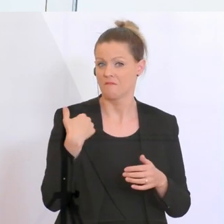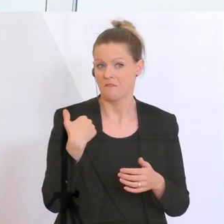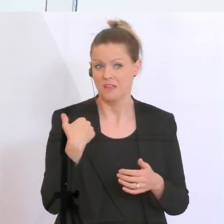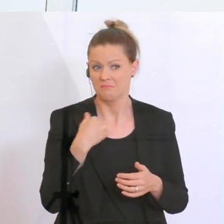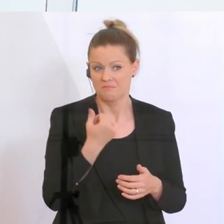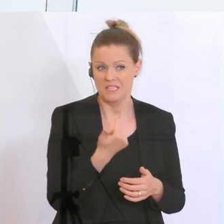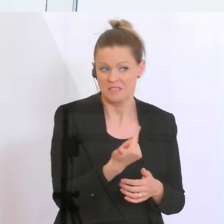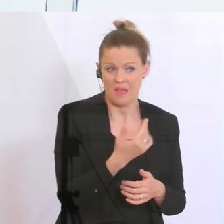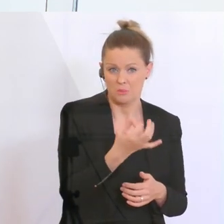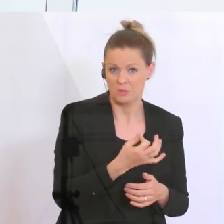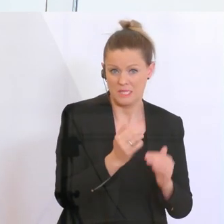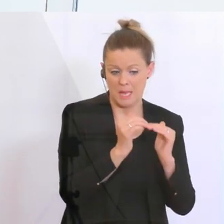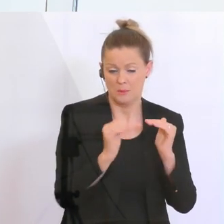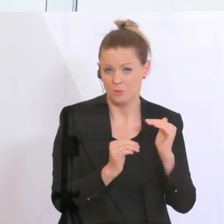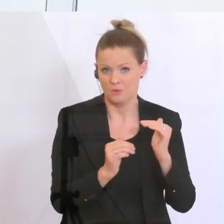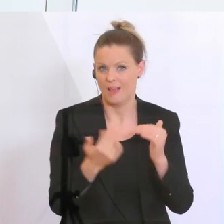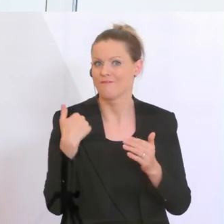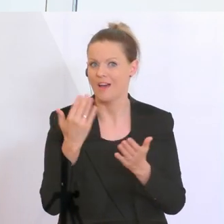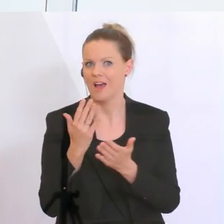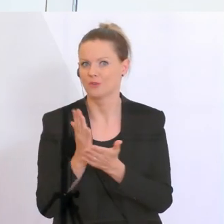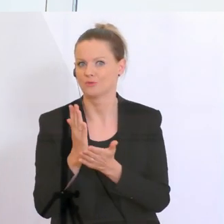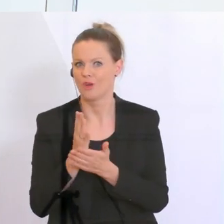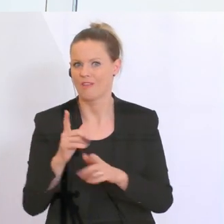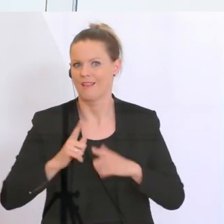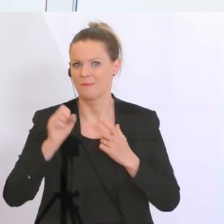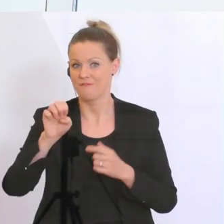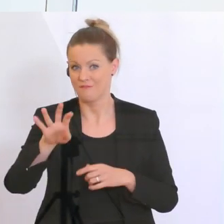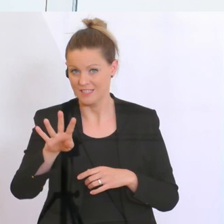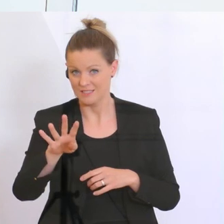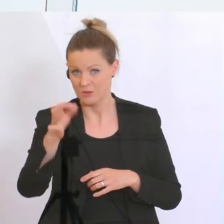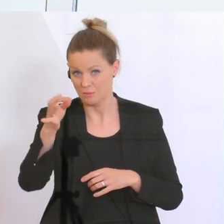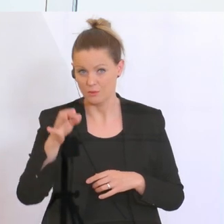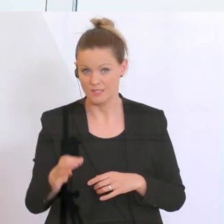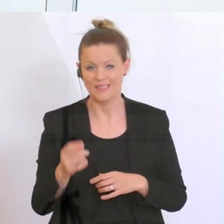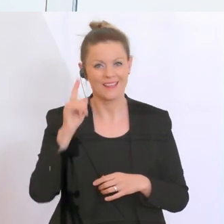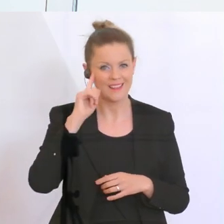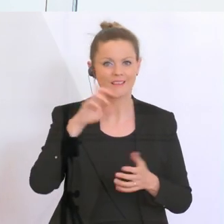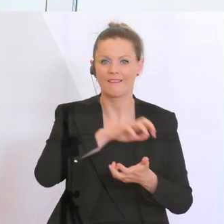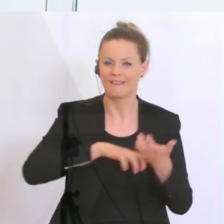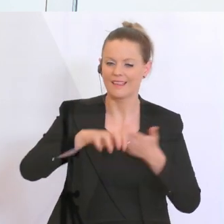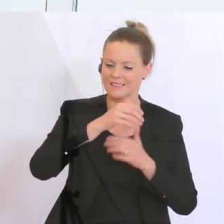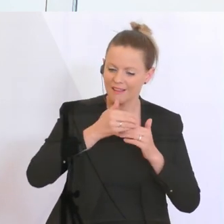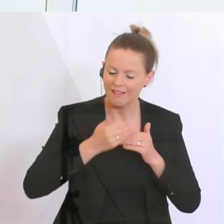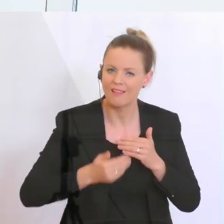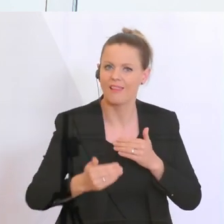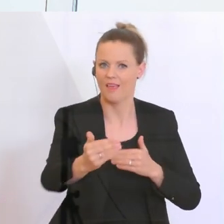Wir sind sehr gut gerüstet, um diese Krise auch über eine längere Zeit, was hoffentlich nicht der Fall sein wird,